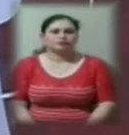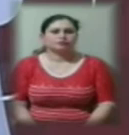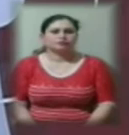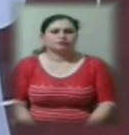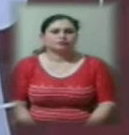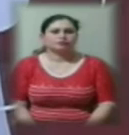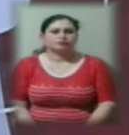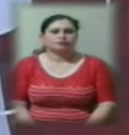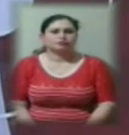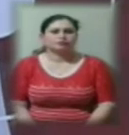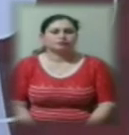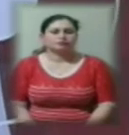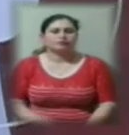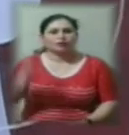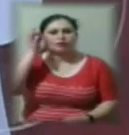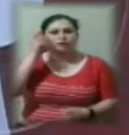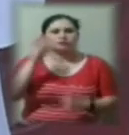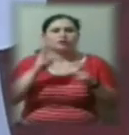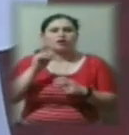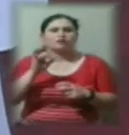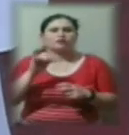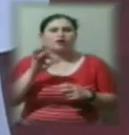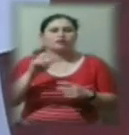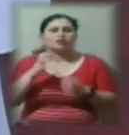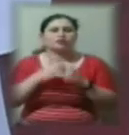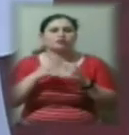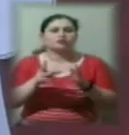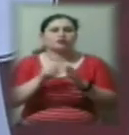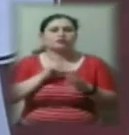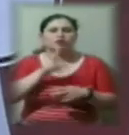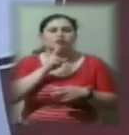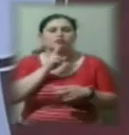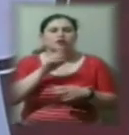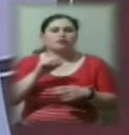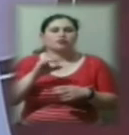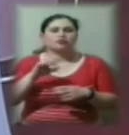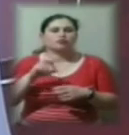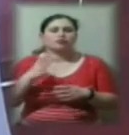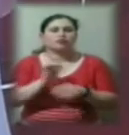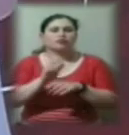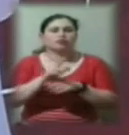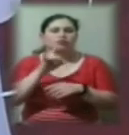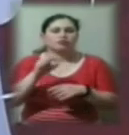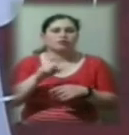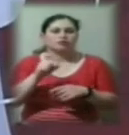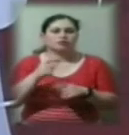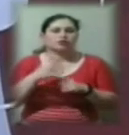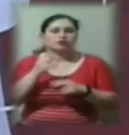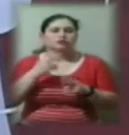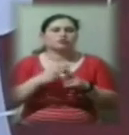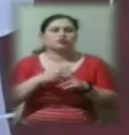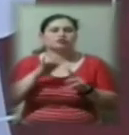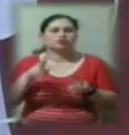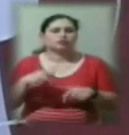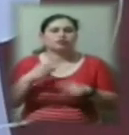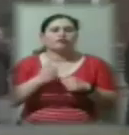Нагадаємо, завод карданних валів у Херсоні співпрацює з Кременчуцьким автозаводом, який випускає крази, із залізницею, воєнно-оборонним